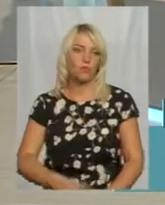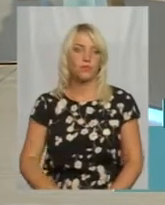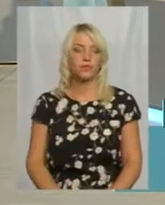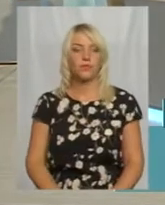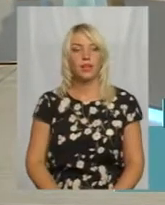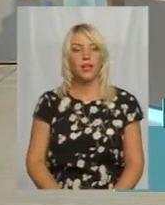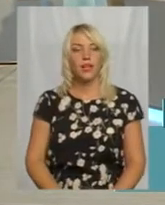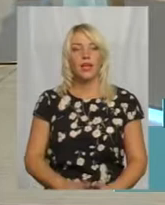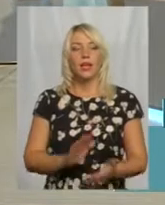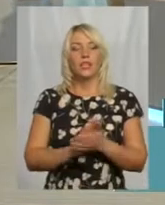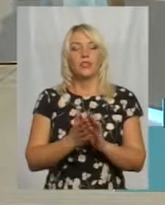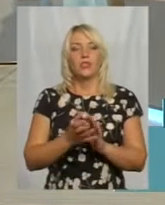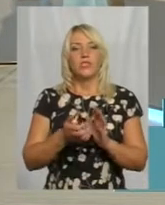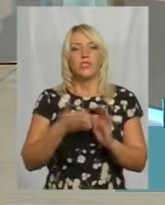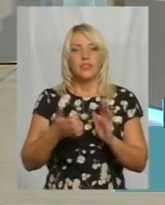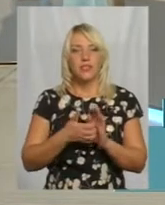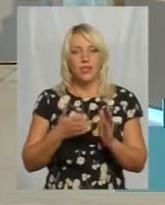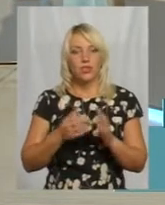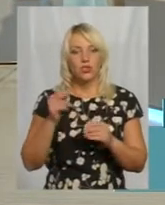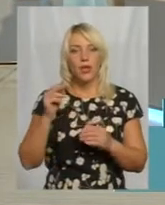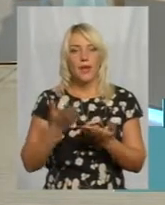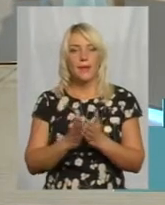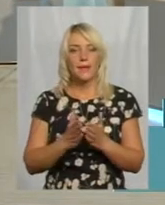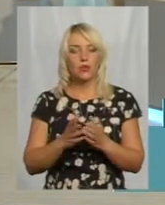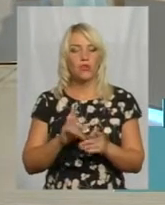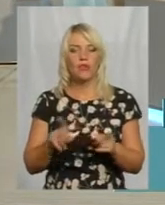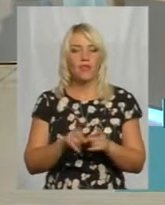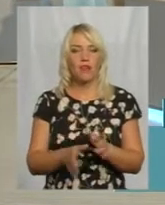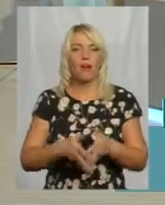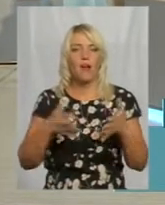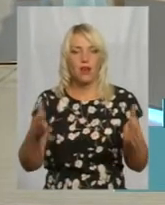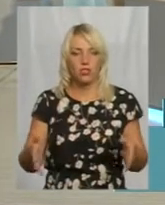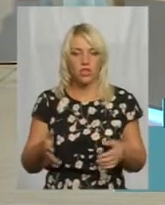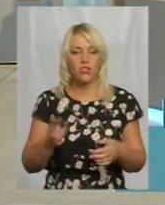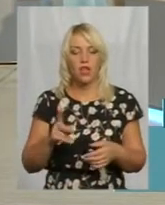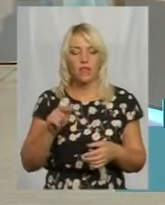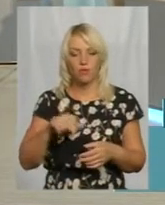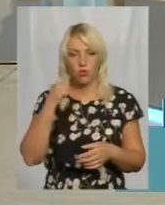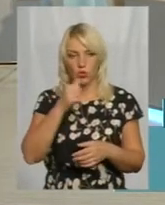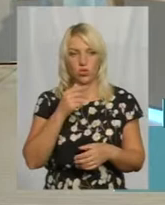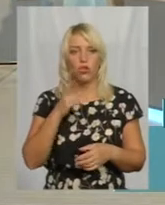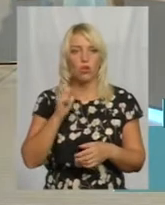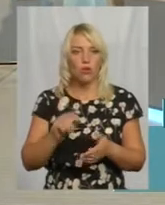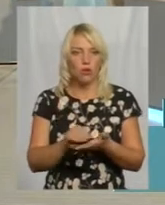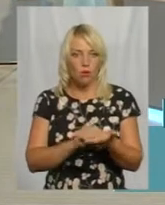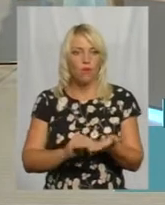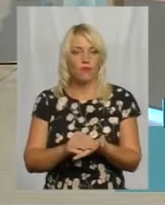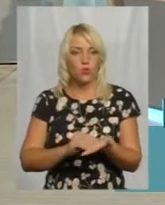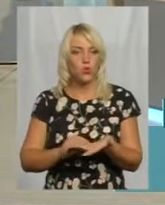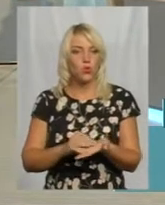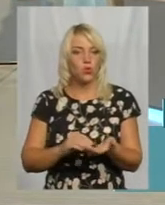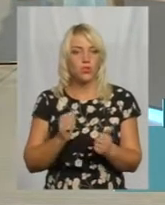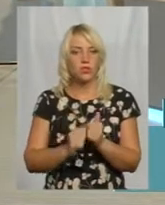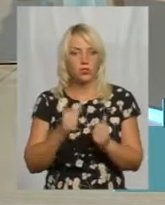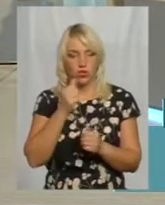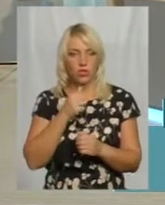Ну, ситуація із нестачою підручників, нехай не така масштабна, як цьогоріч, але з року в рік частково повторюється. А